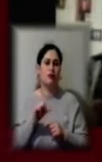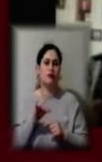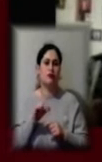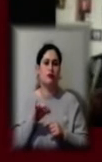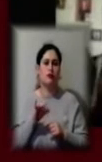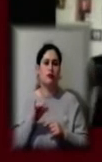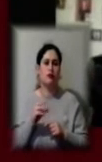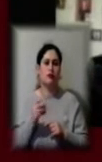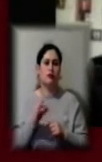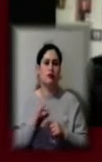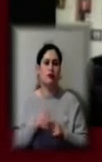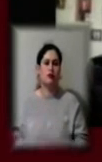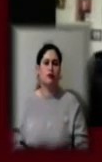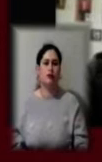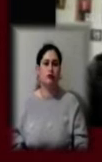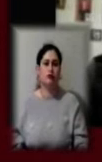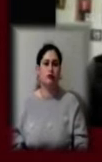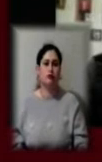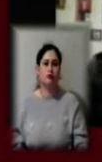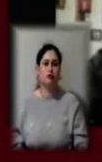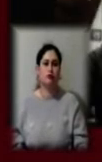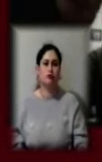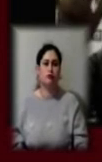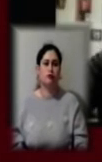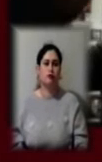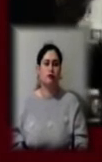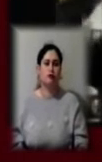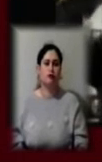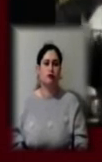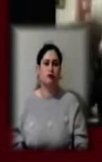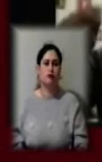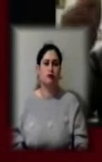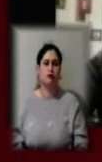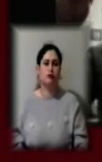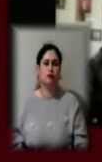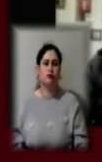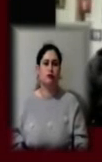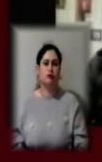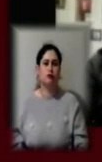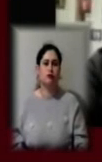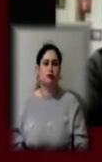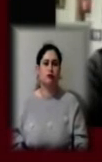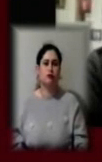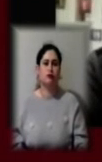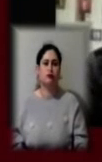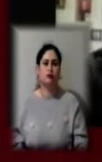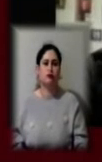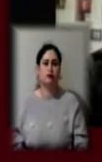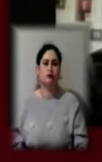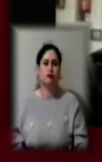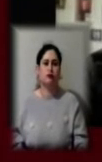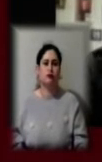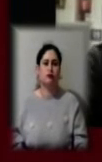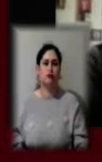сидіти вдома, ніяких